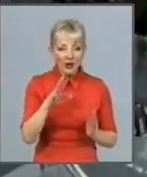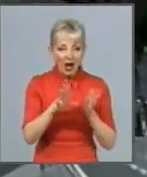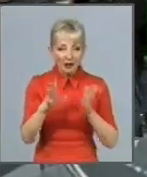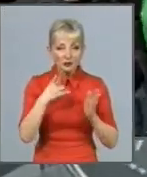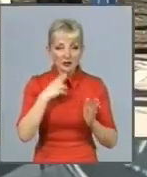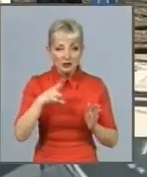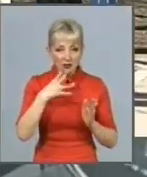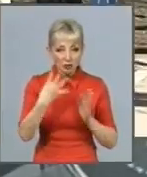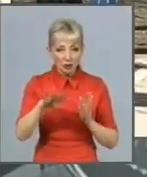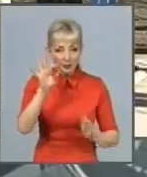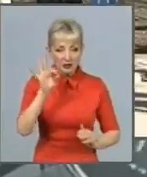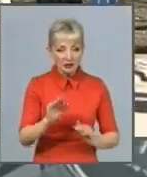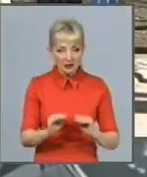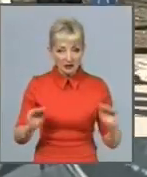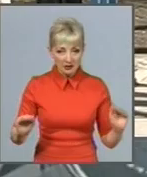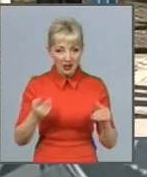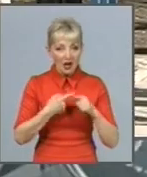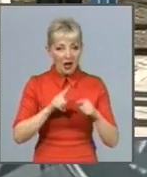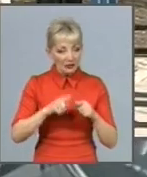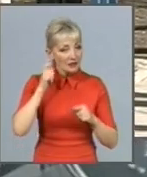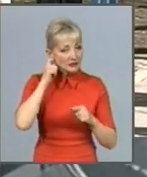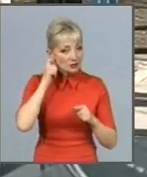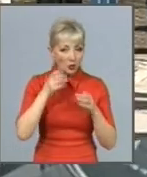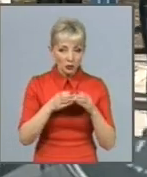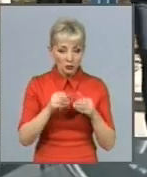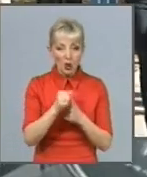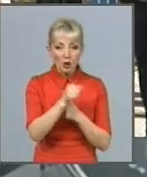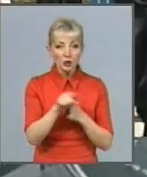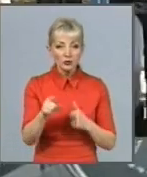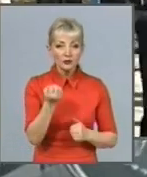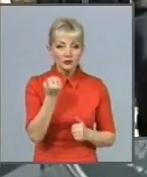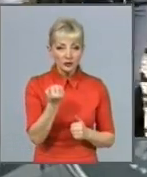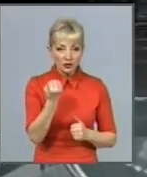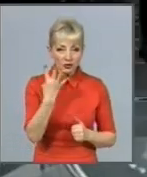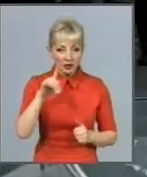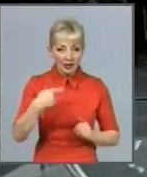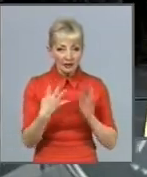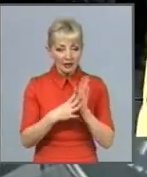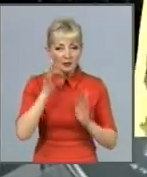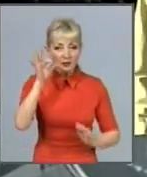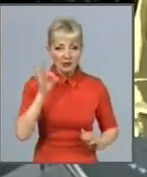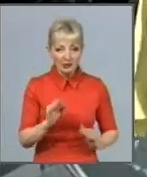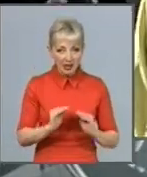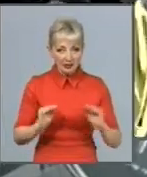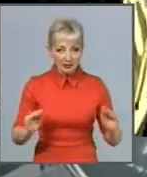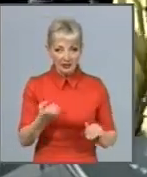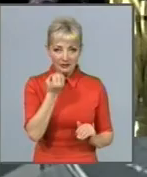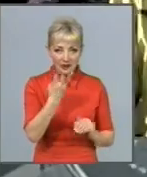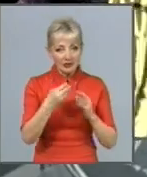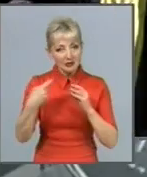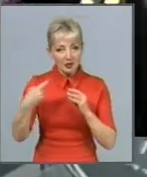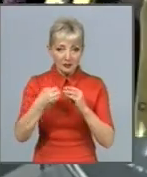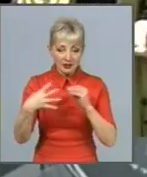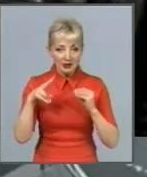дітей цієї вікової групи. Крім того, 14,9% дітей 13-15 років, з них